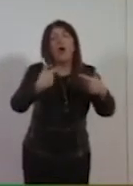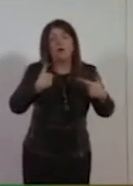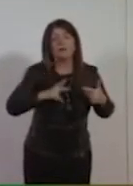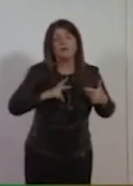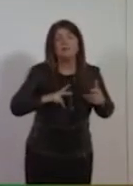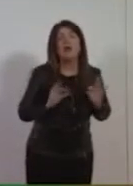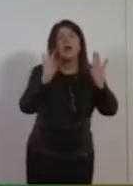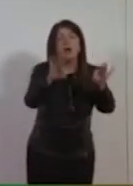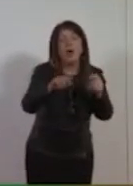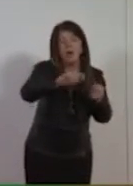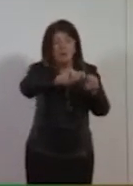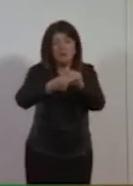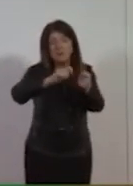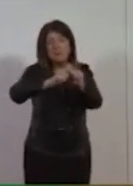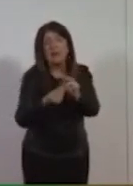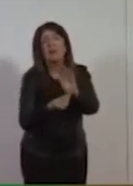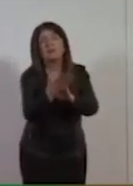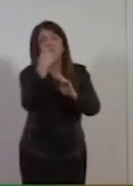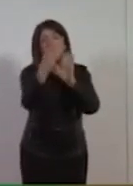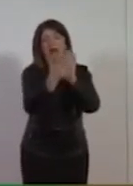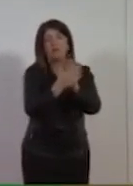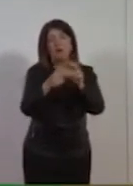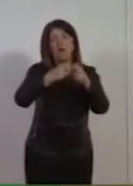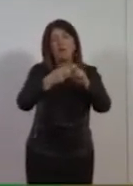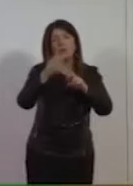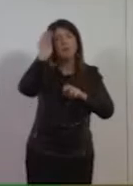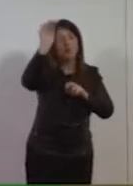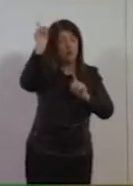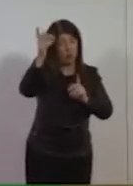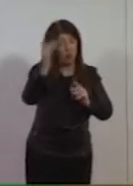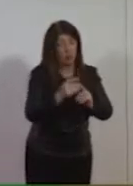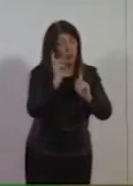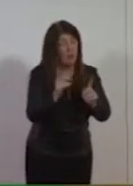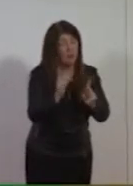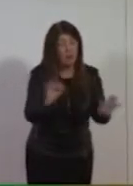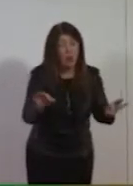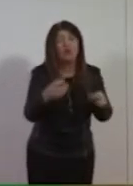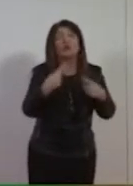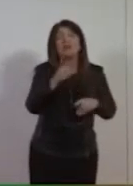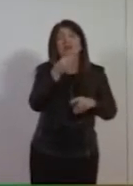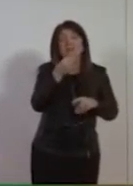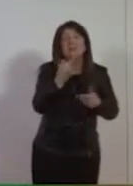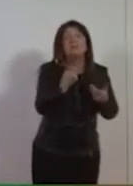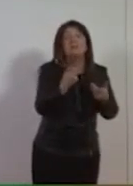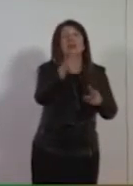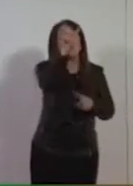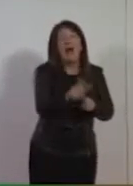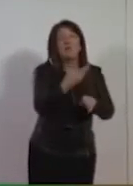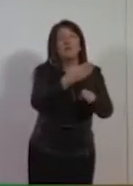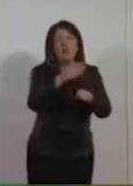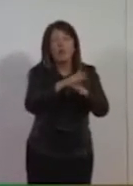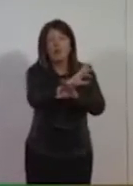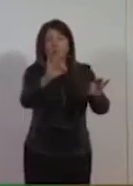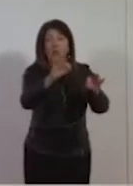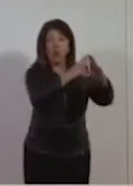futuro. Questo è quello che dobbiamo fare, essere capaci di tenere insieme il muratore con lo start-up, l'artigiano con... e